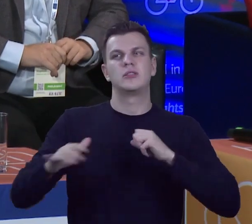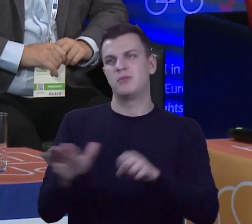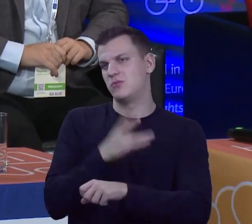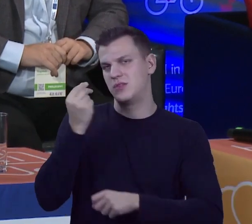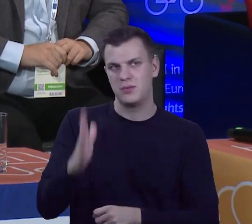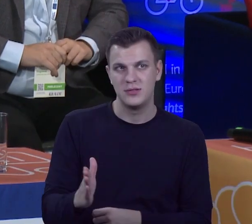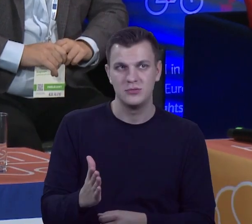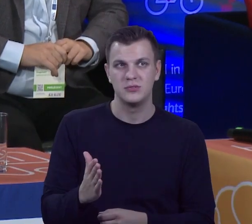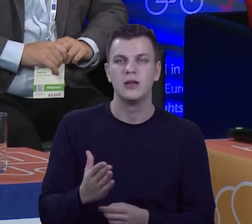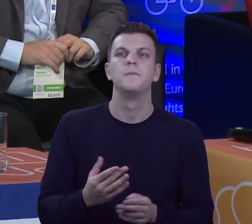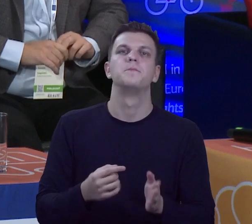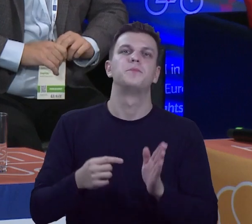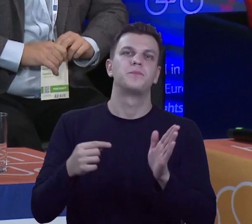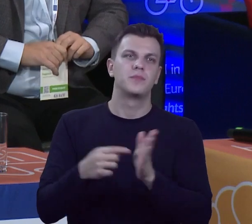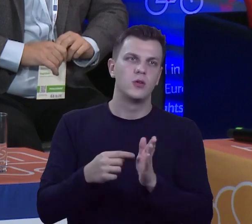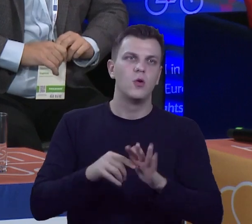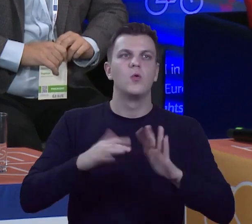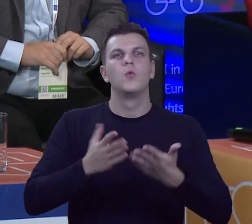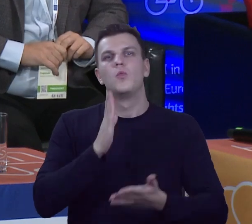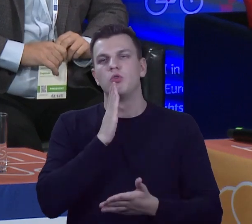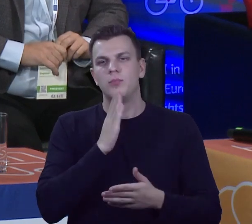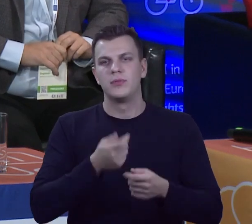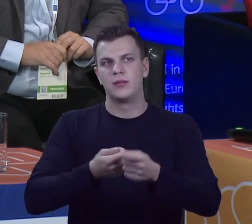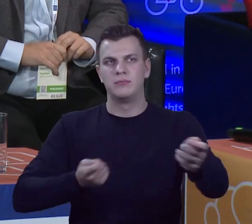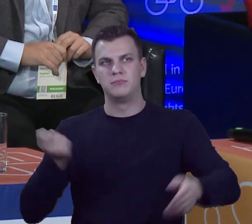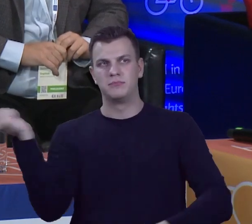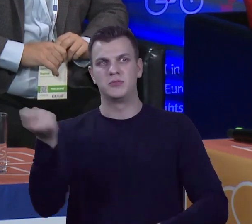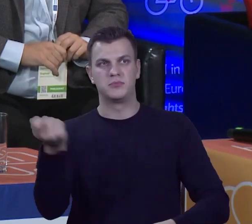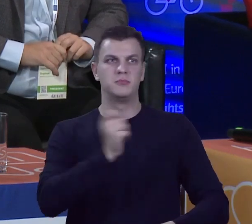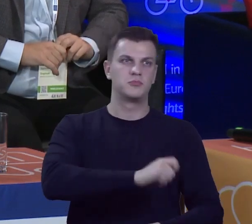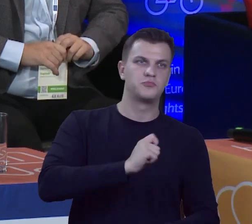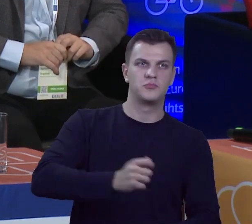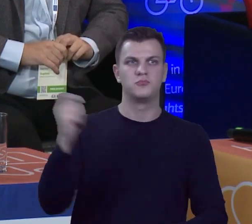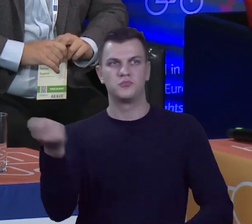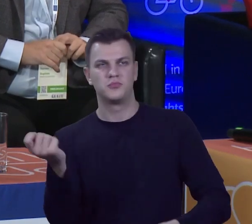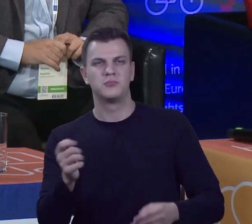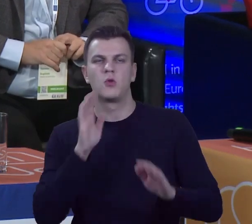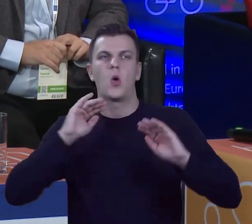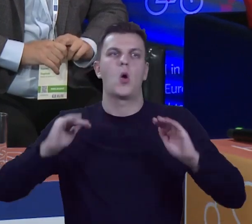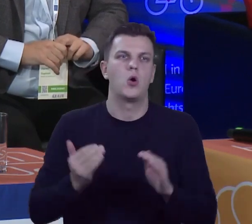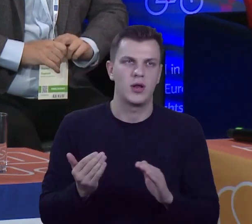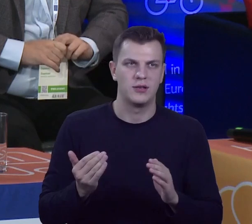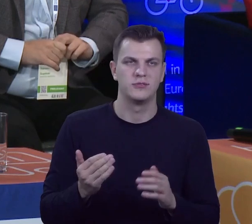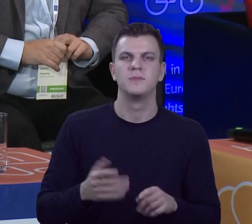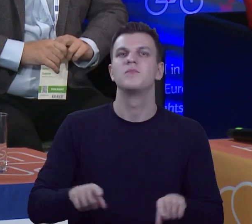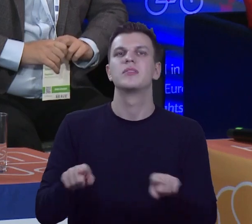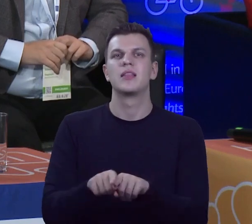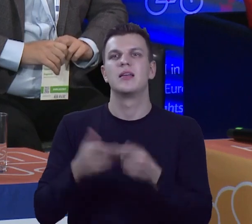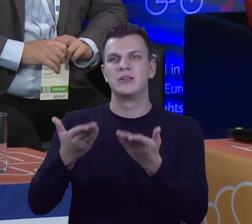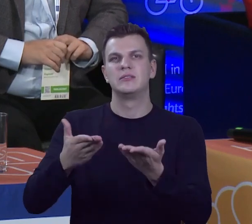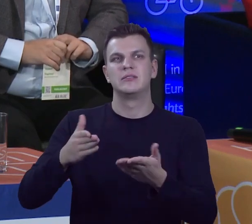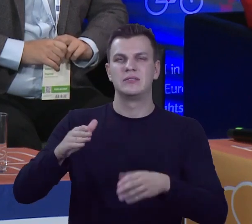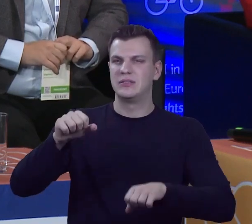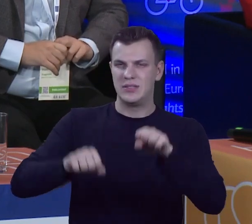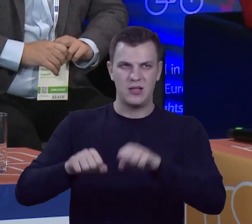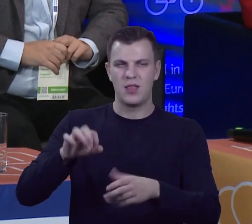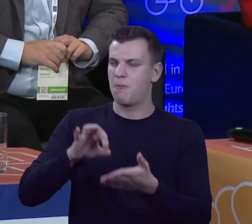to jest taki, taki tylko bicz, którym, którym się biczuje. No i jeszcze tutaj, tutaj pan, pan sędzia się ze mną nie zgodzi, ale